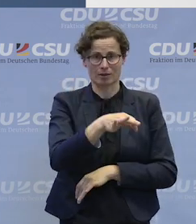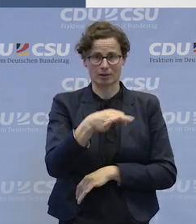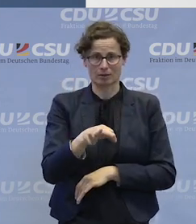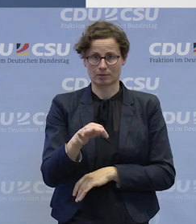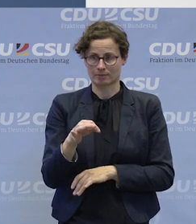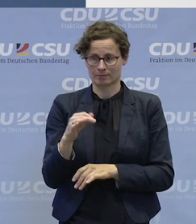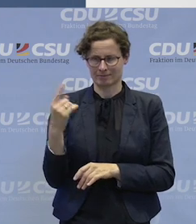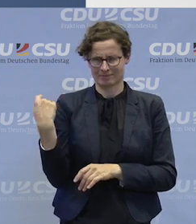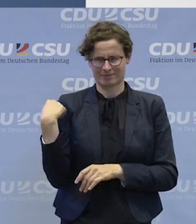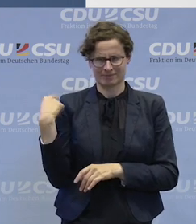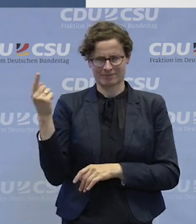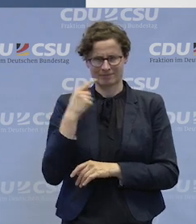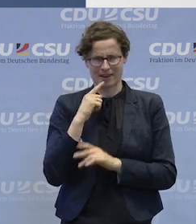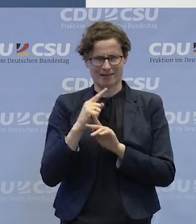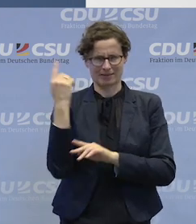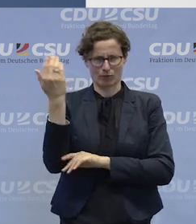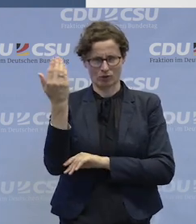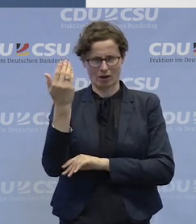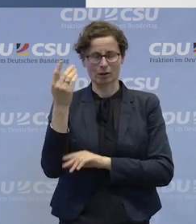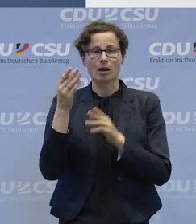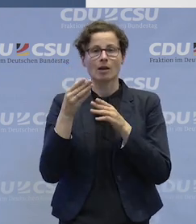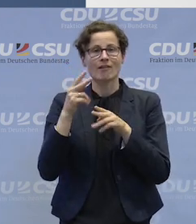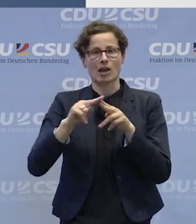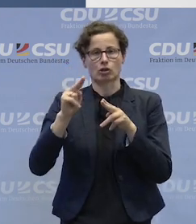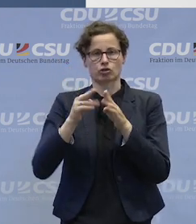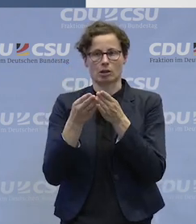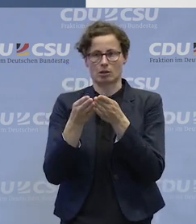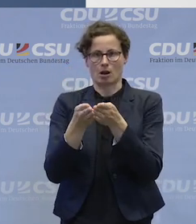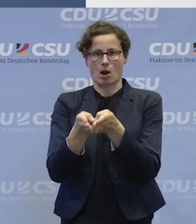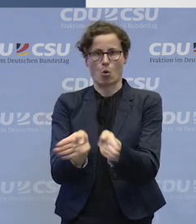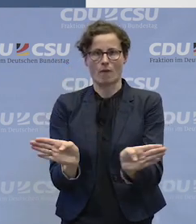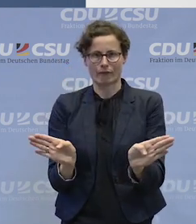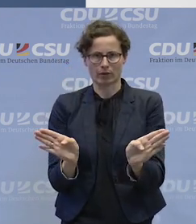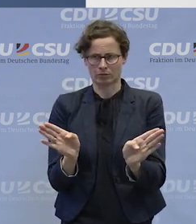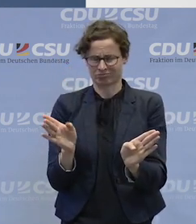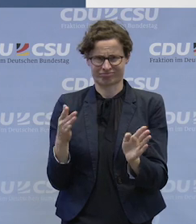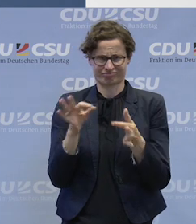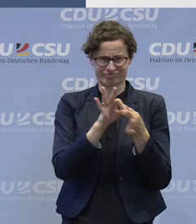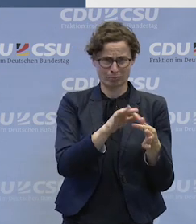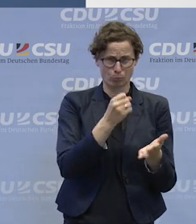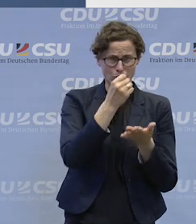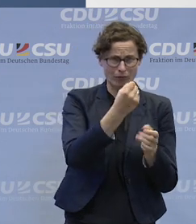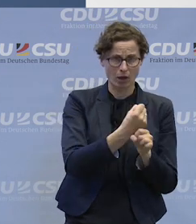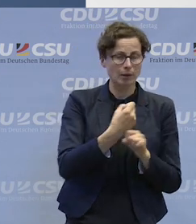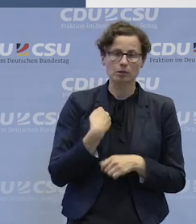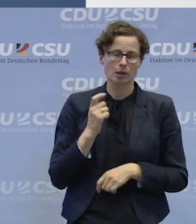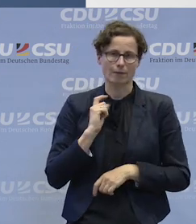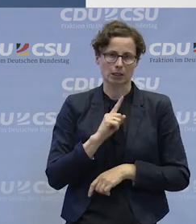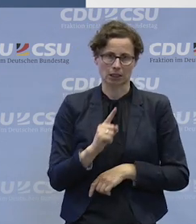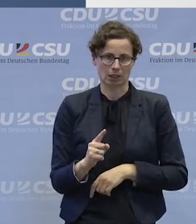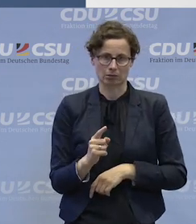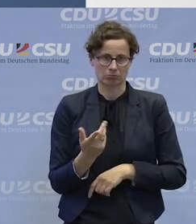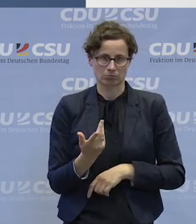Werkstätten leeren. Das erwarte ich nicht. Ich erwarte, dass es mehr Vermittlungen geben wird als bisher,